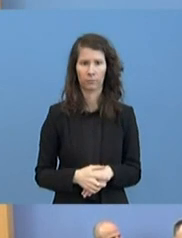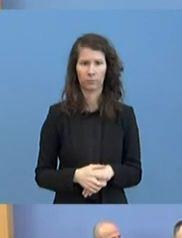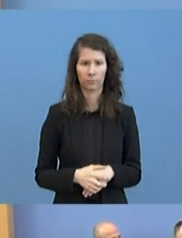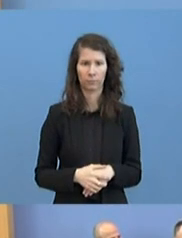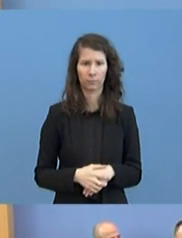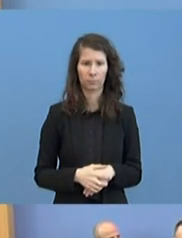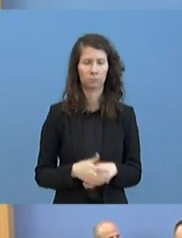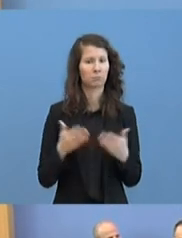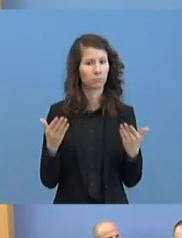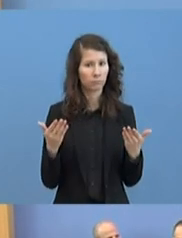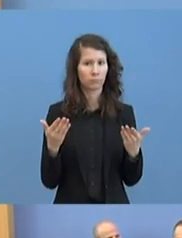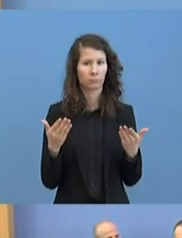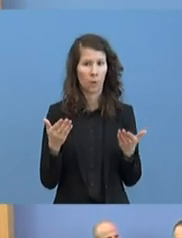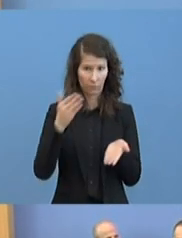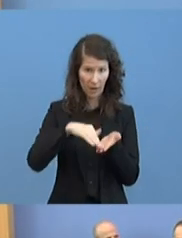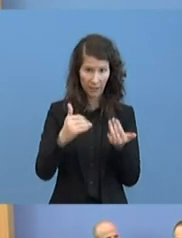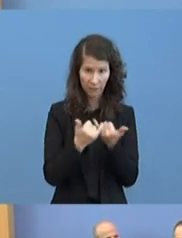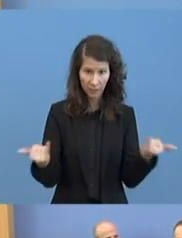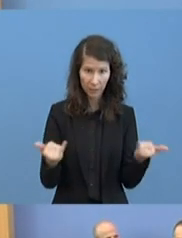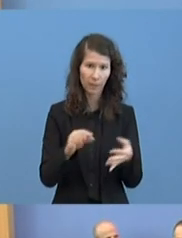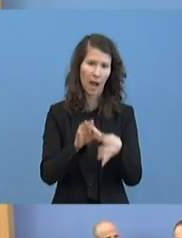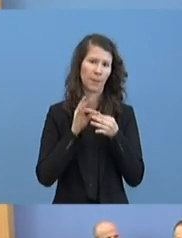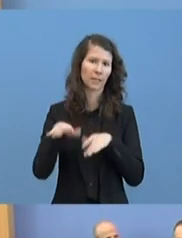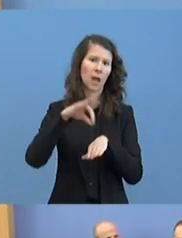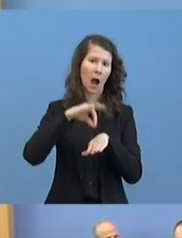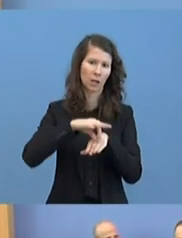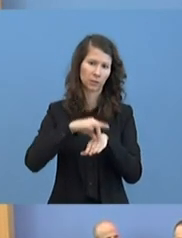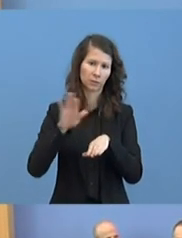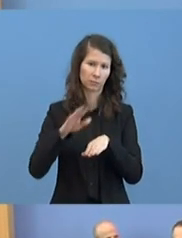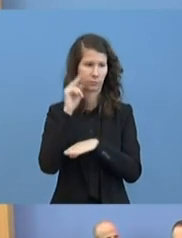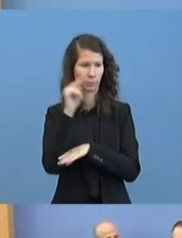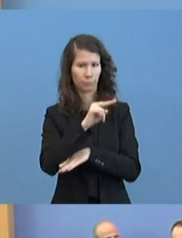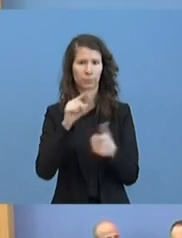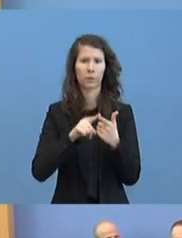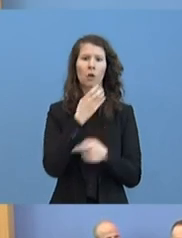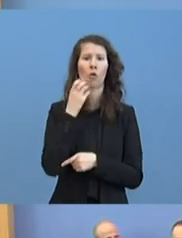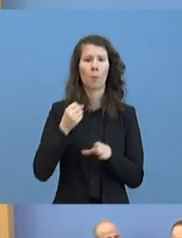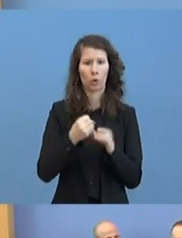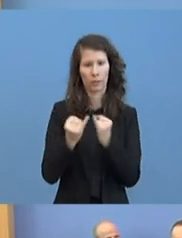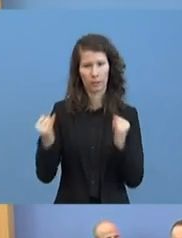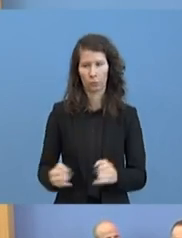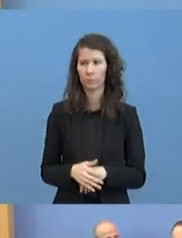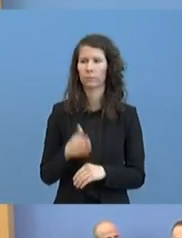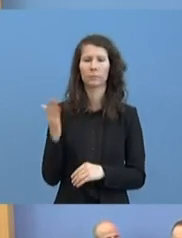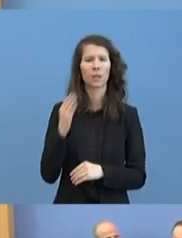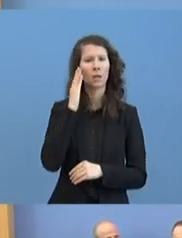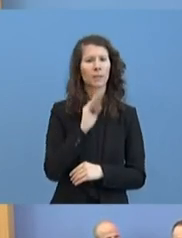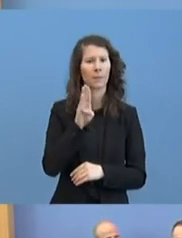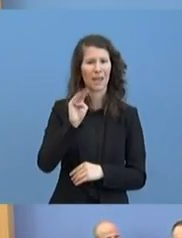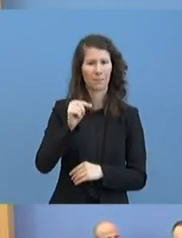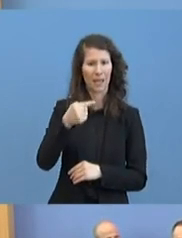entscheidend die Hinweise der Ärzte und des Robert-Koch-Instituts. Vielleicht mag das BMG noch mal die Kriterien erklären,